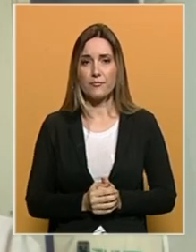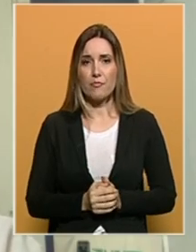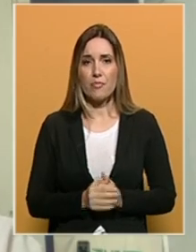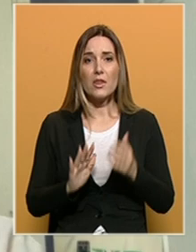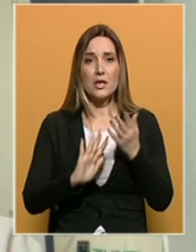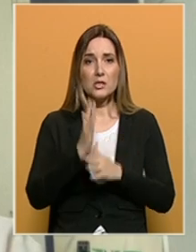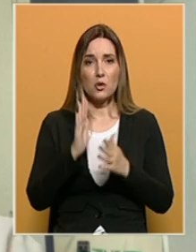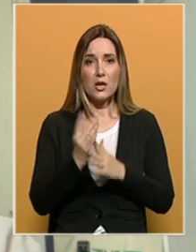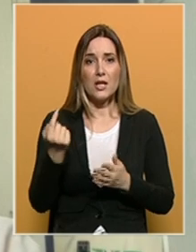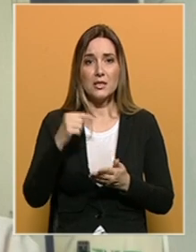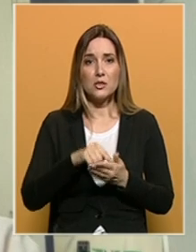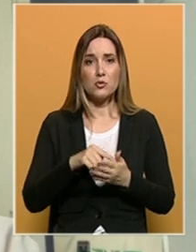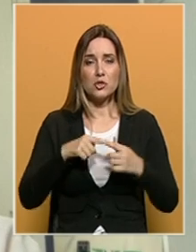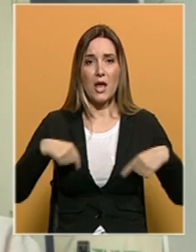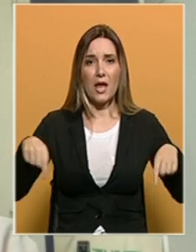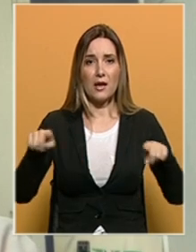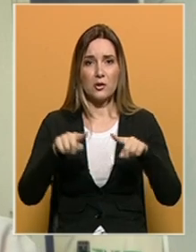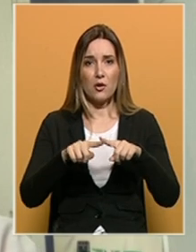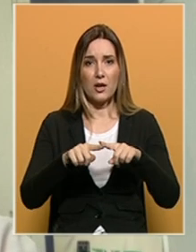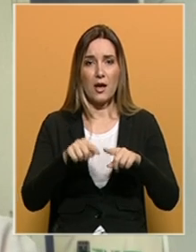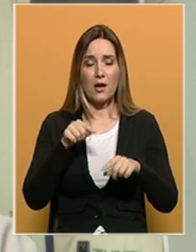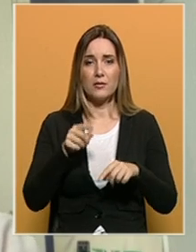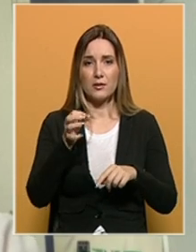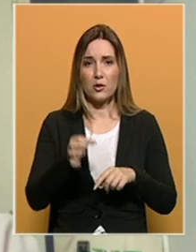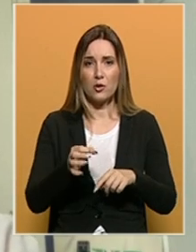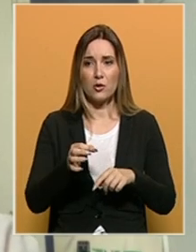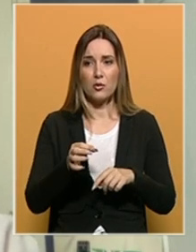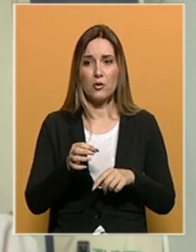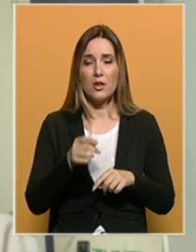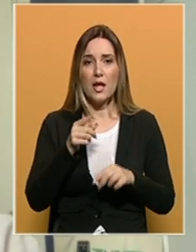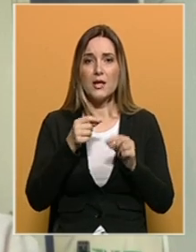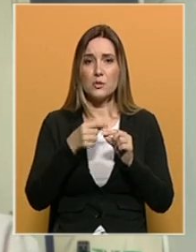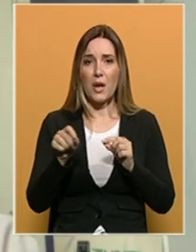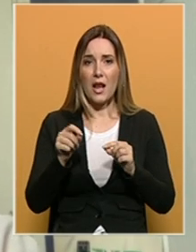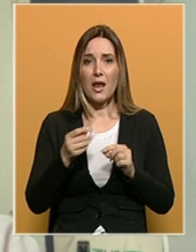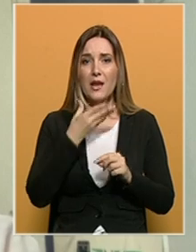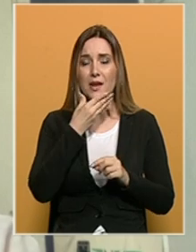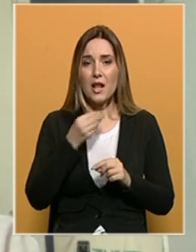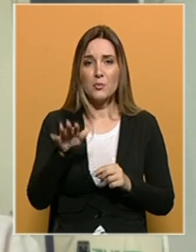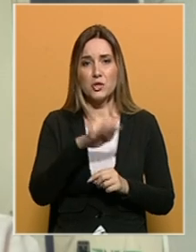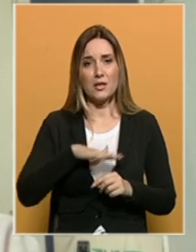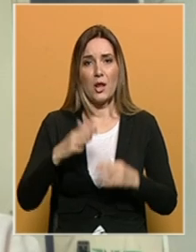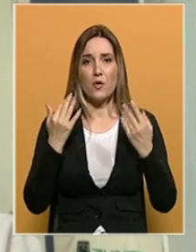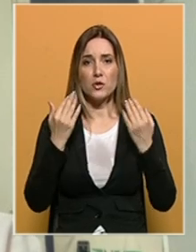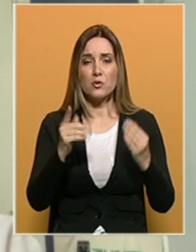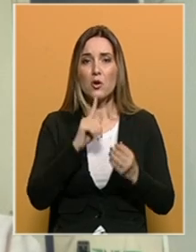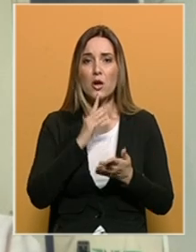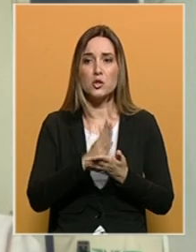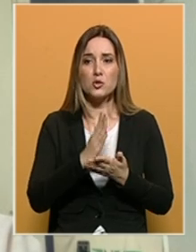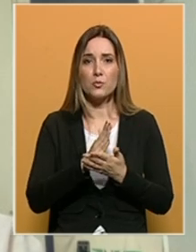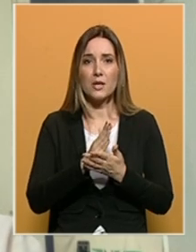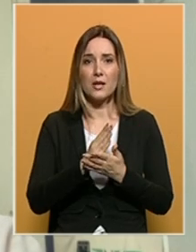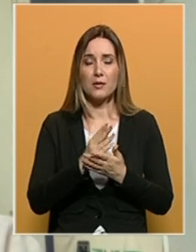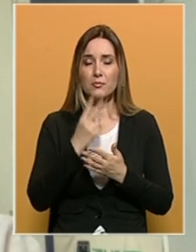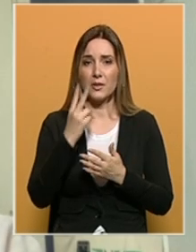Izgorile su tisuće hektara na Eviji i Peloponezu, vatra oko Atene, spalila je najljepše dijelove šume koji su bili pluča